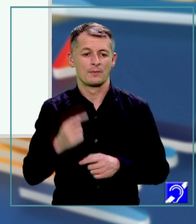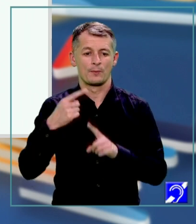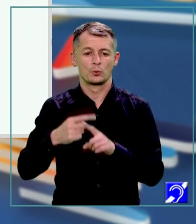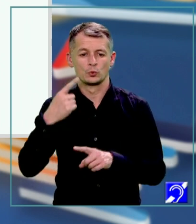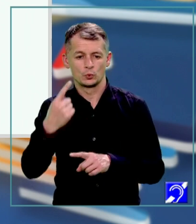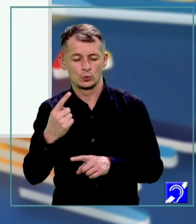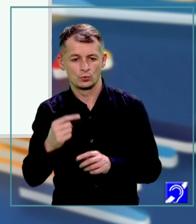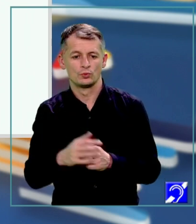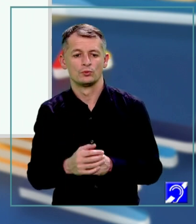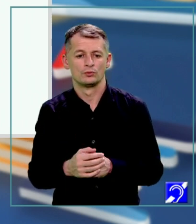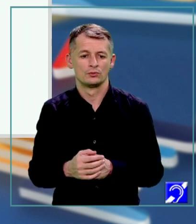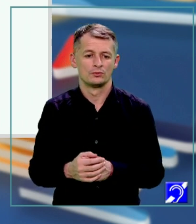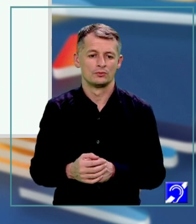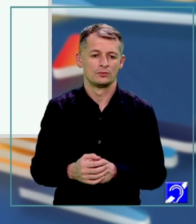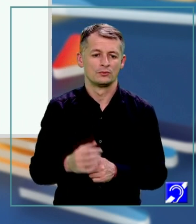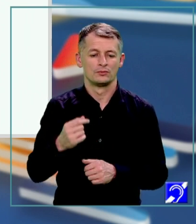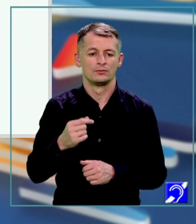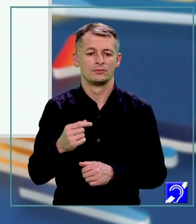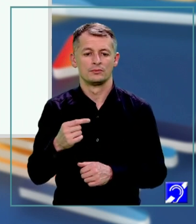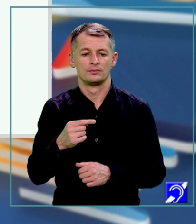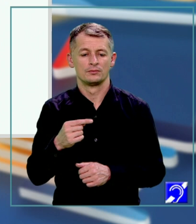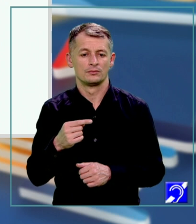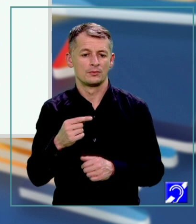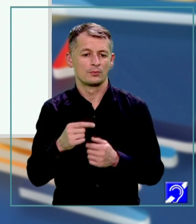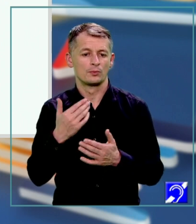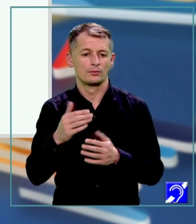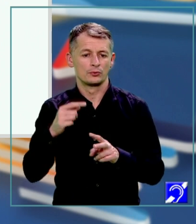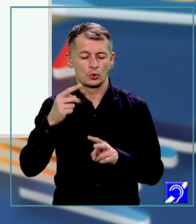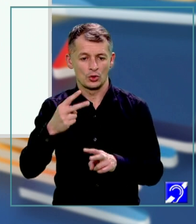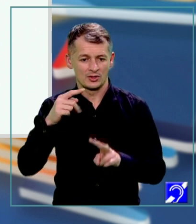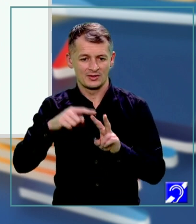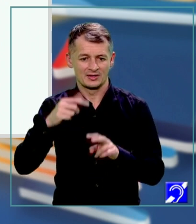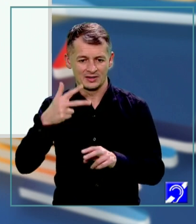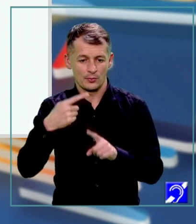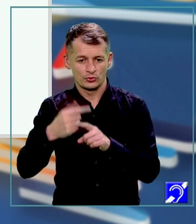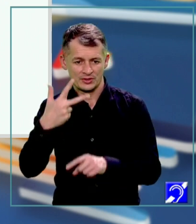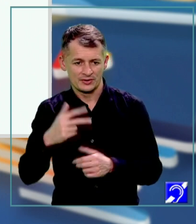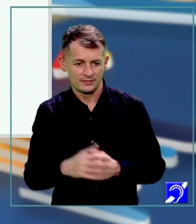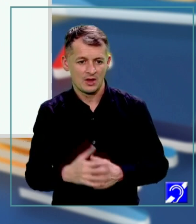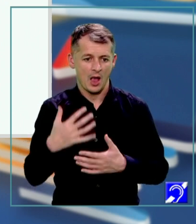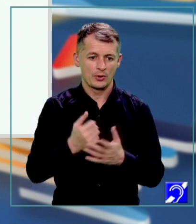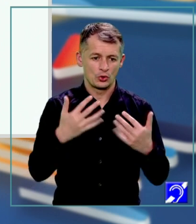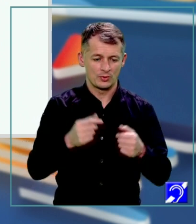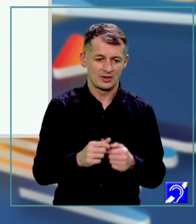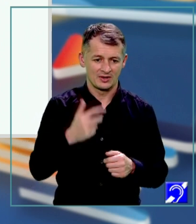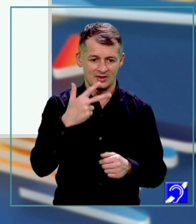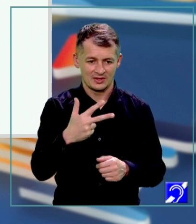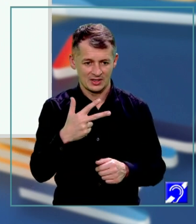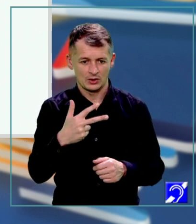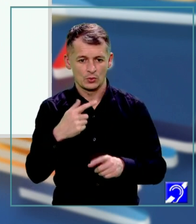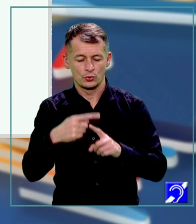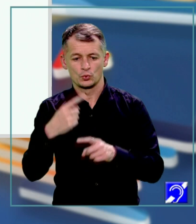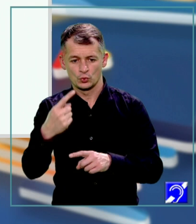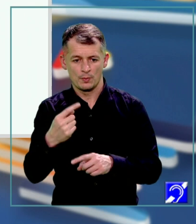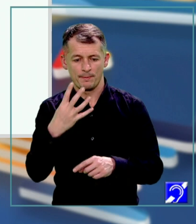plus 1 încă o dată, minus 2 radical din 3 plus 3. Am adunat numerele. 3 cu 1, 4,